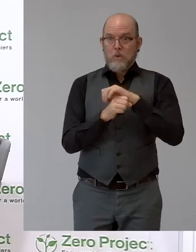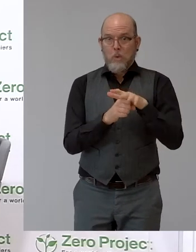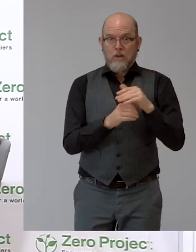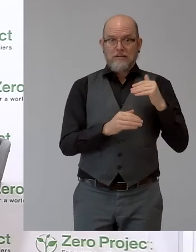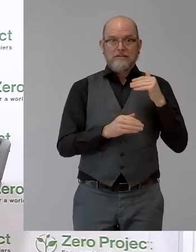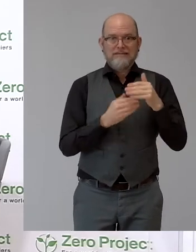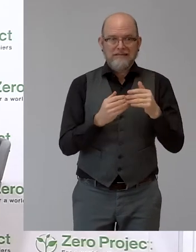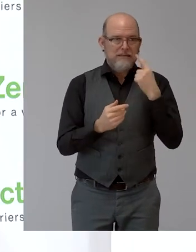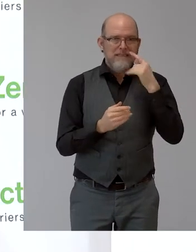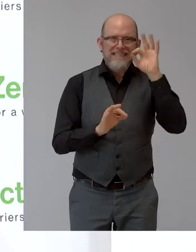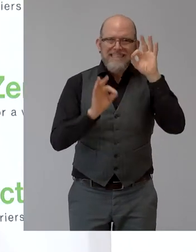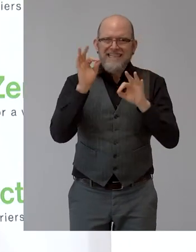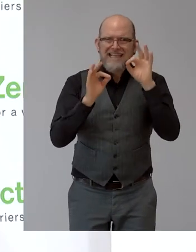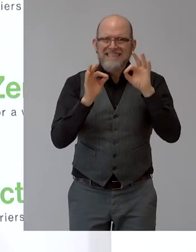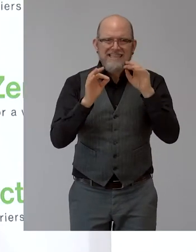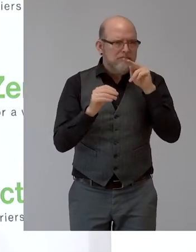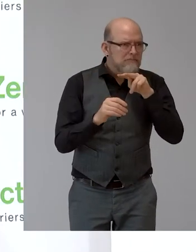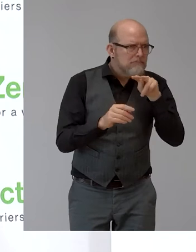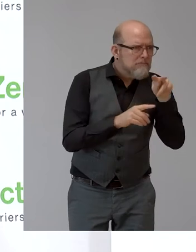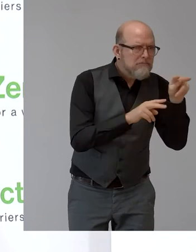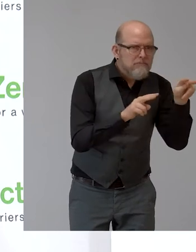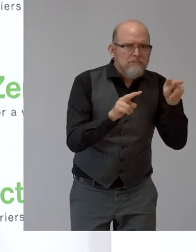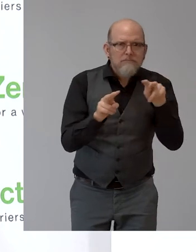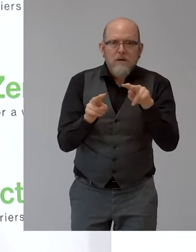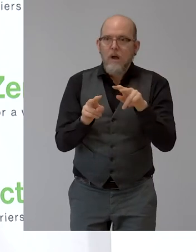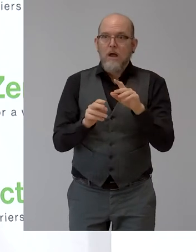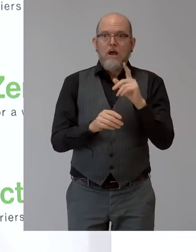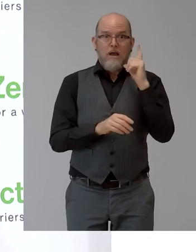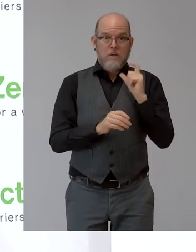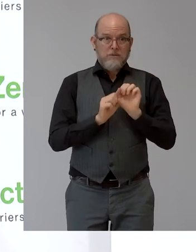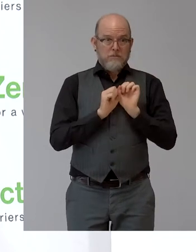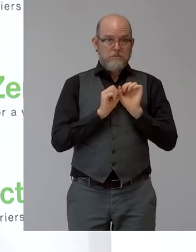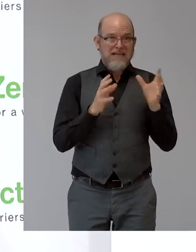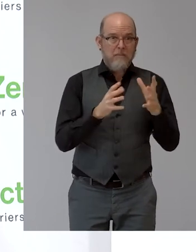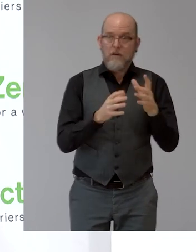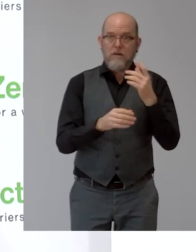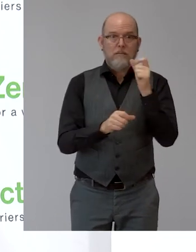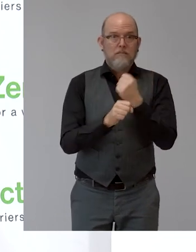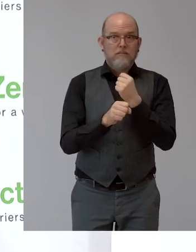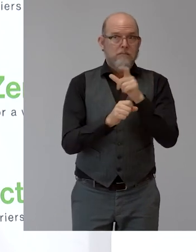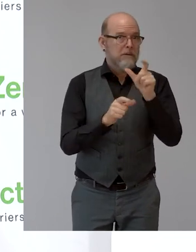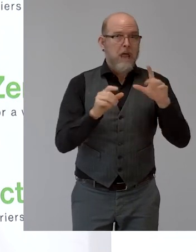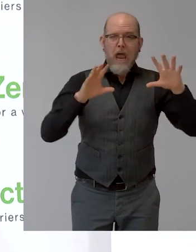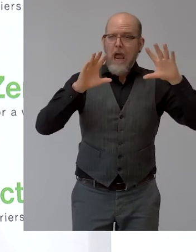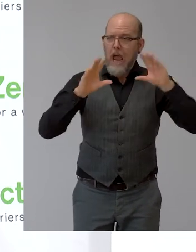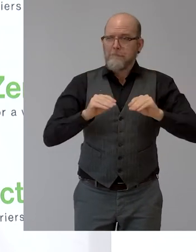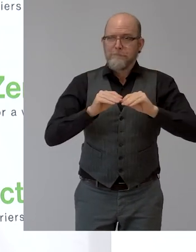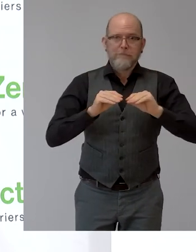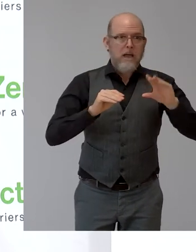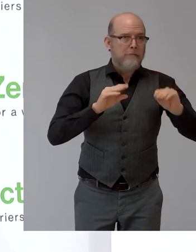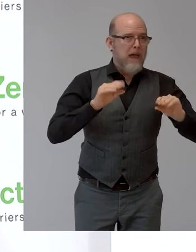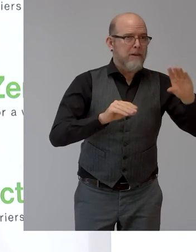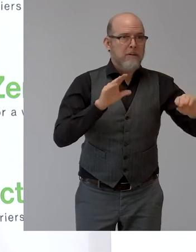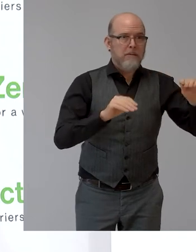auch zu Beginn der Pandemie einen starken Einbruch bei der Beschäftigungssituation gesehen. Wir sehen auch jetzt ein Jahr später die